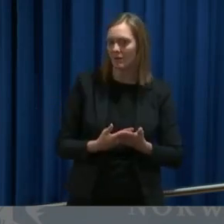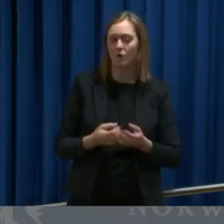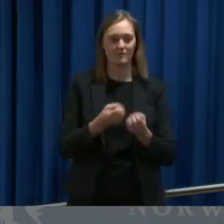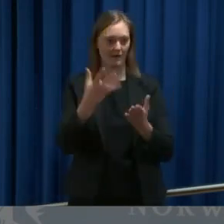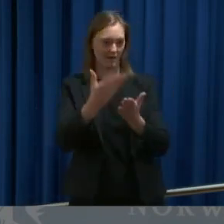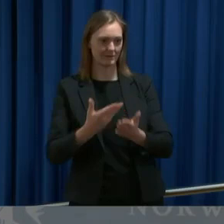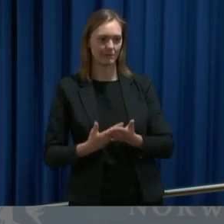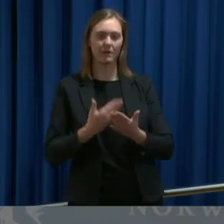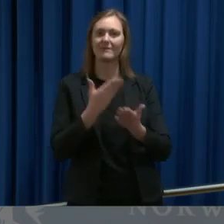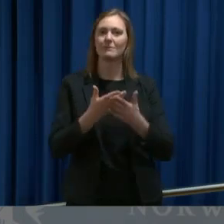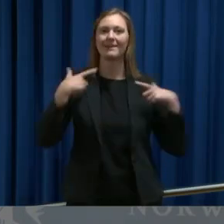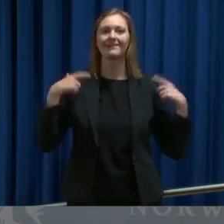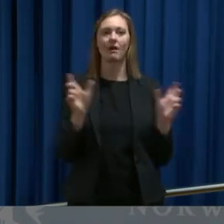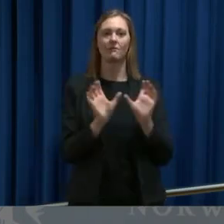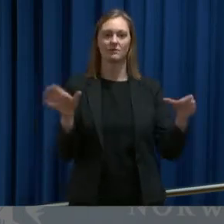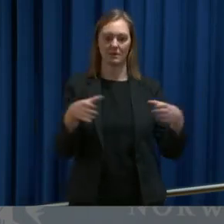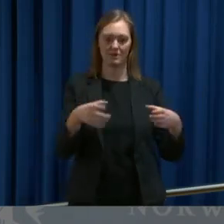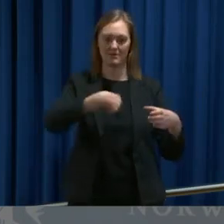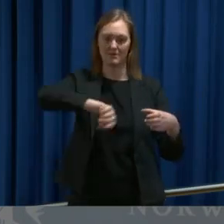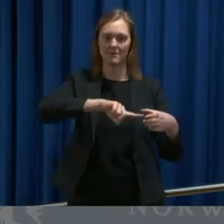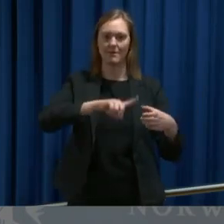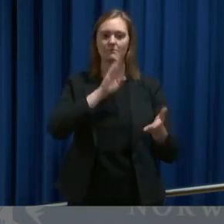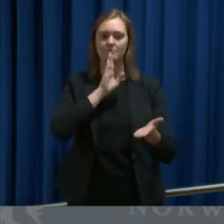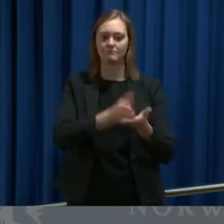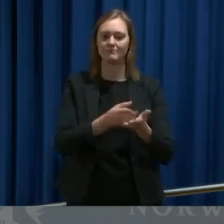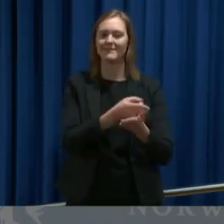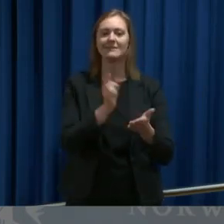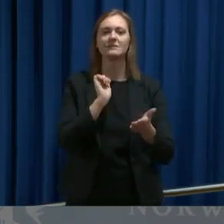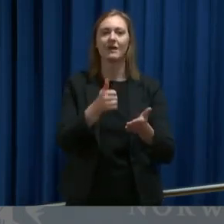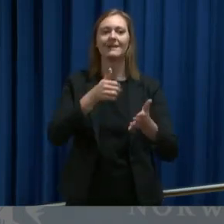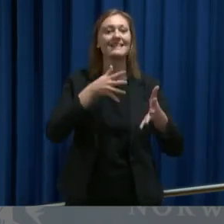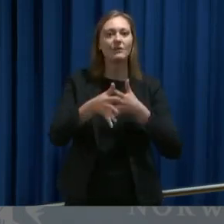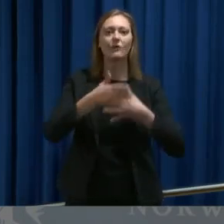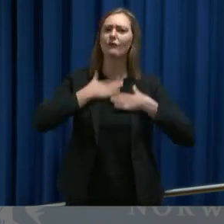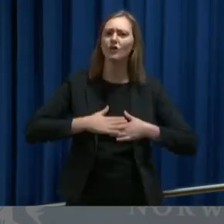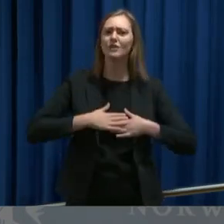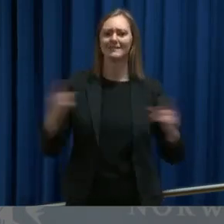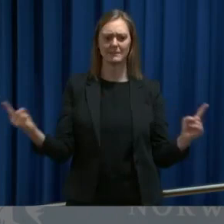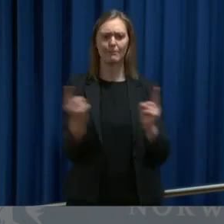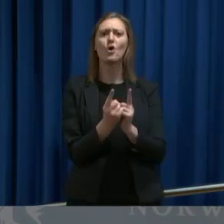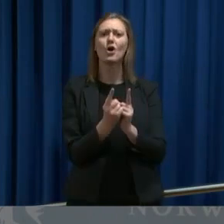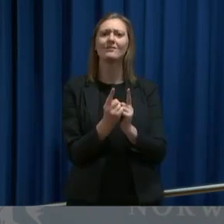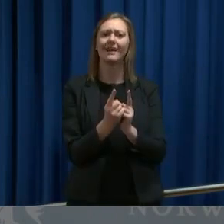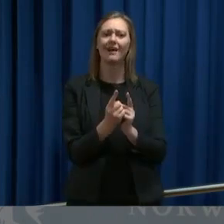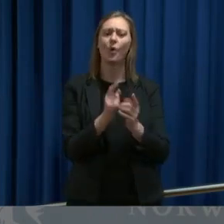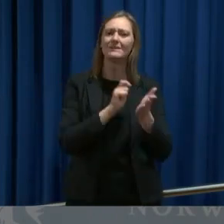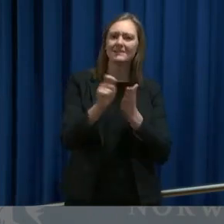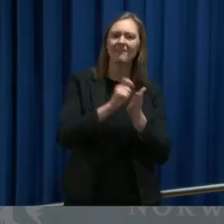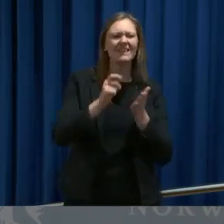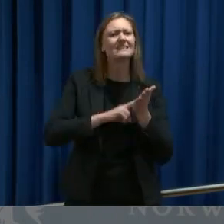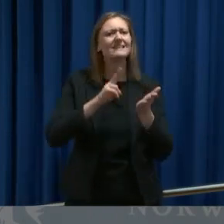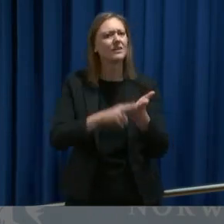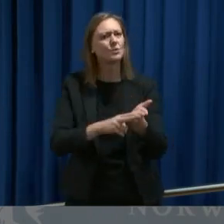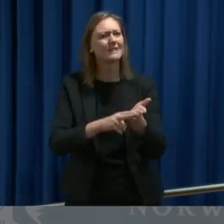kan være generalforsamlinger hvor det er besluttet at de skal gjennomføres med fysiske møter og med skriftlige signaturer.